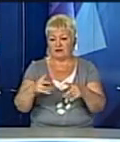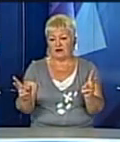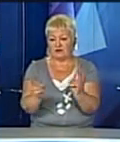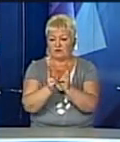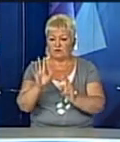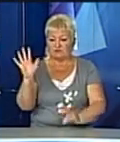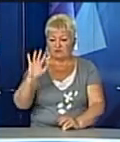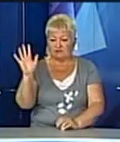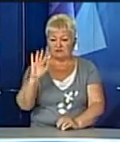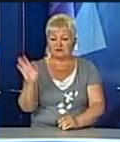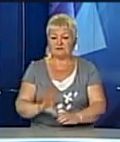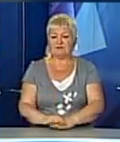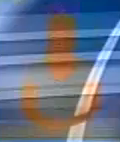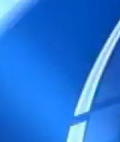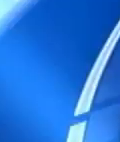Зустрінемось.